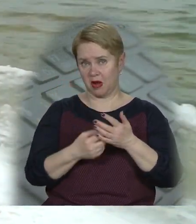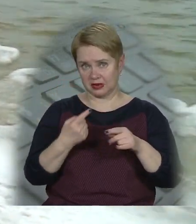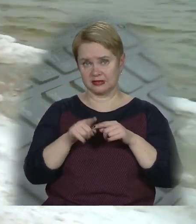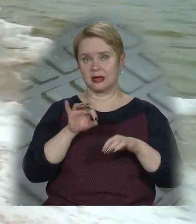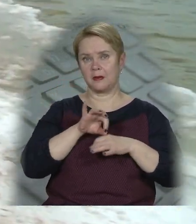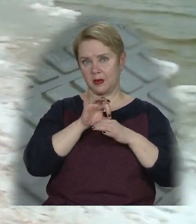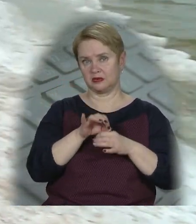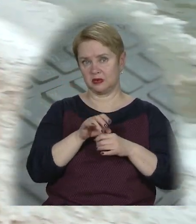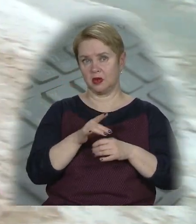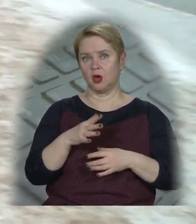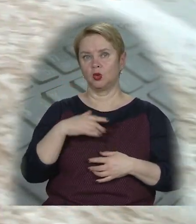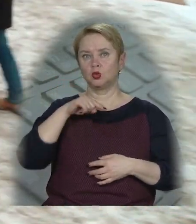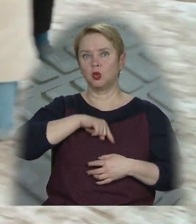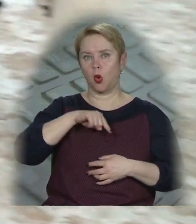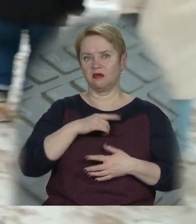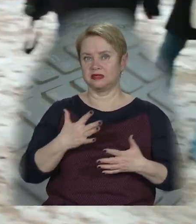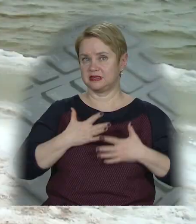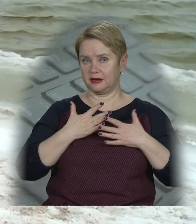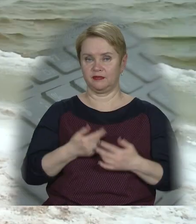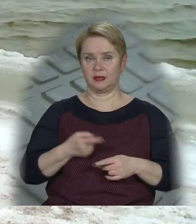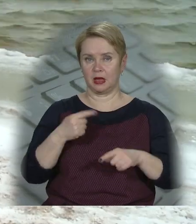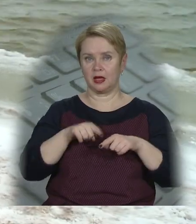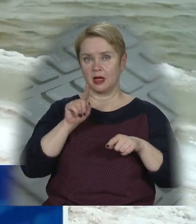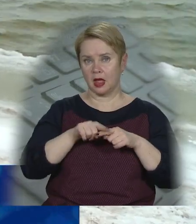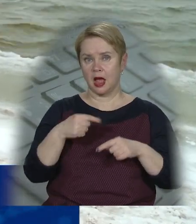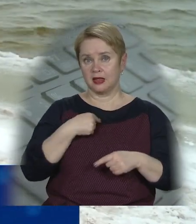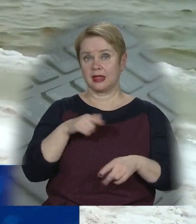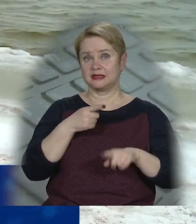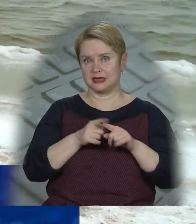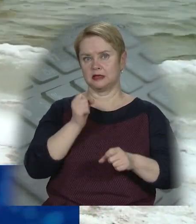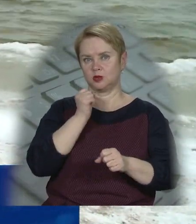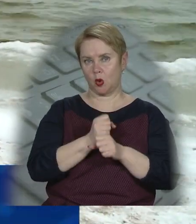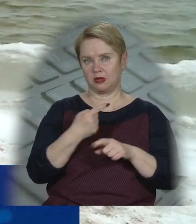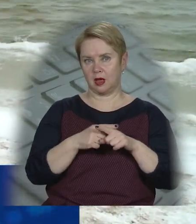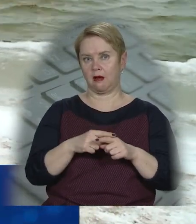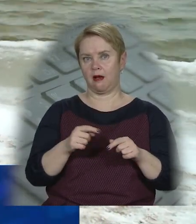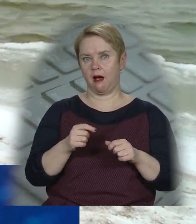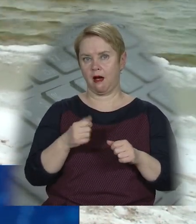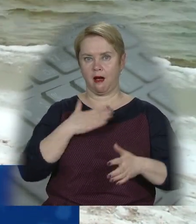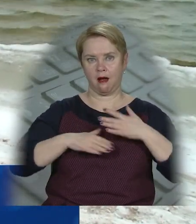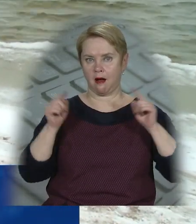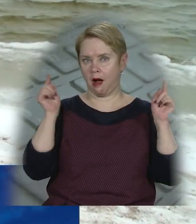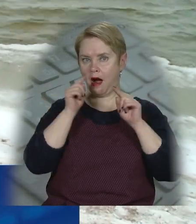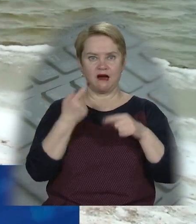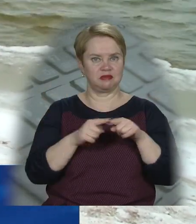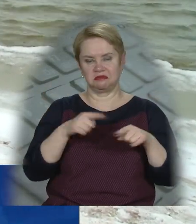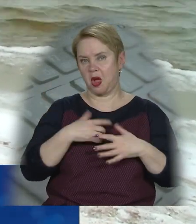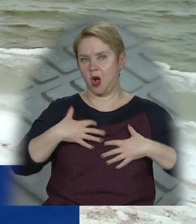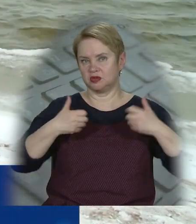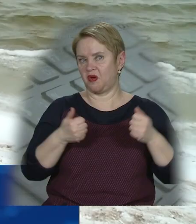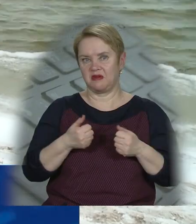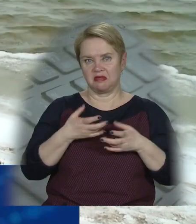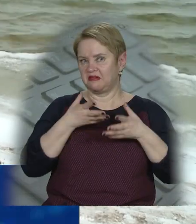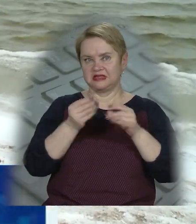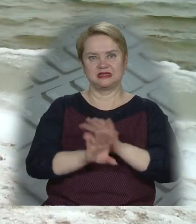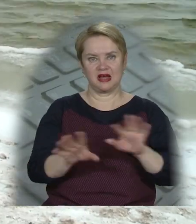Мовляв, для неї ця процедура має духовний сенс. Саме відчуття, що я це зробила, це такий кайф. На здоров'я